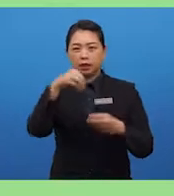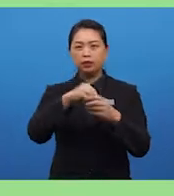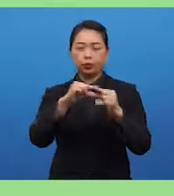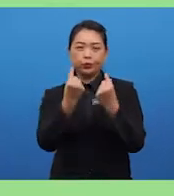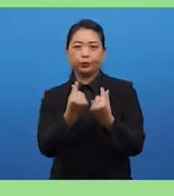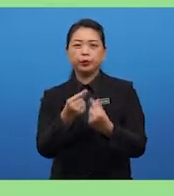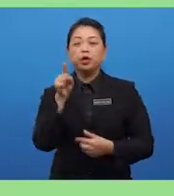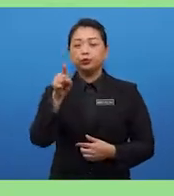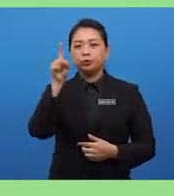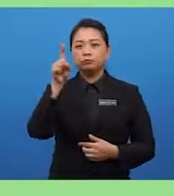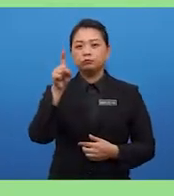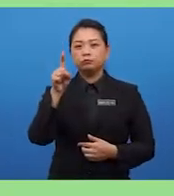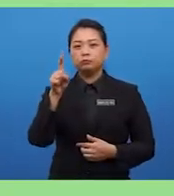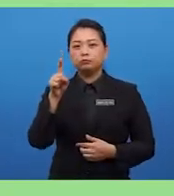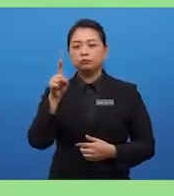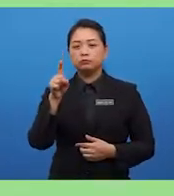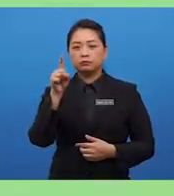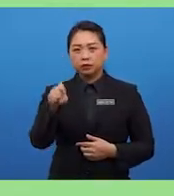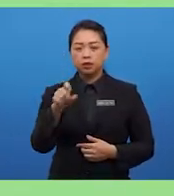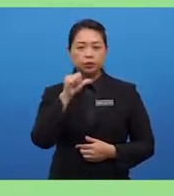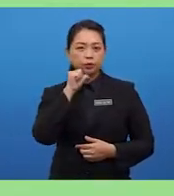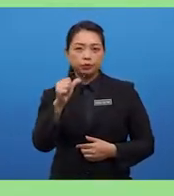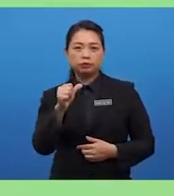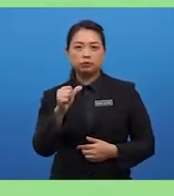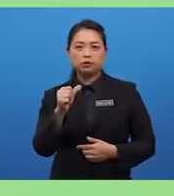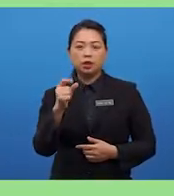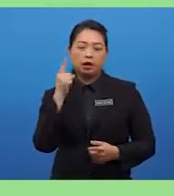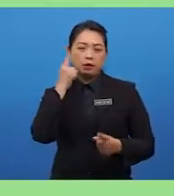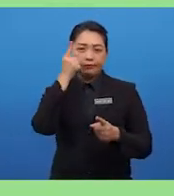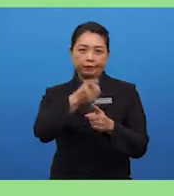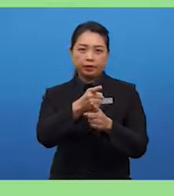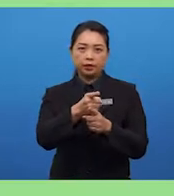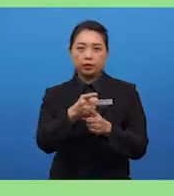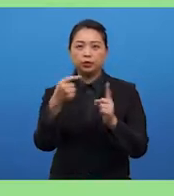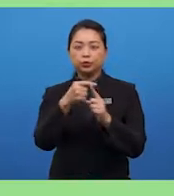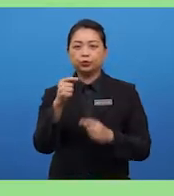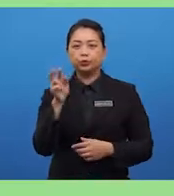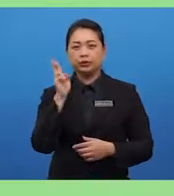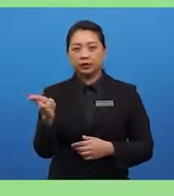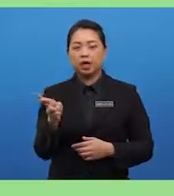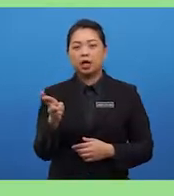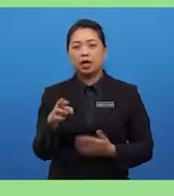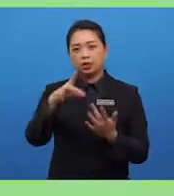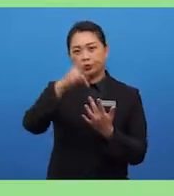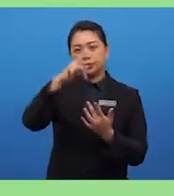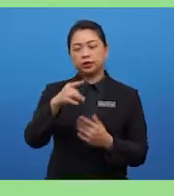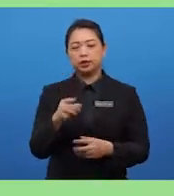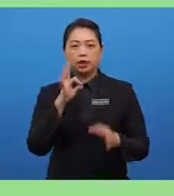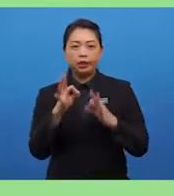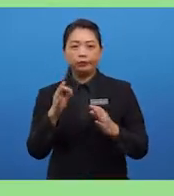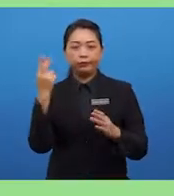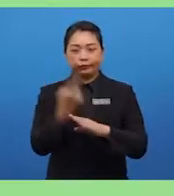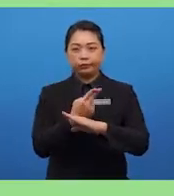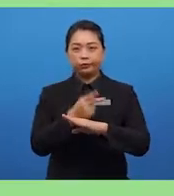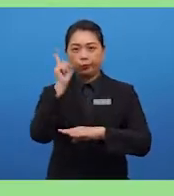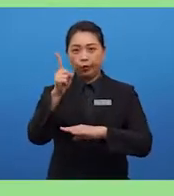you need not agree to their opinion, to their choice. For example, if you use one of